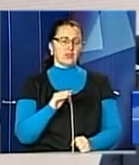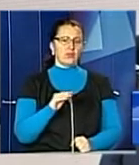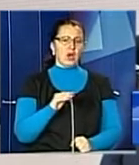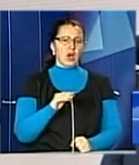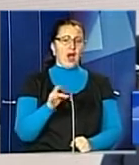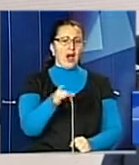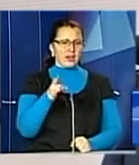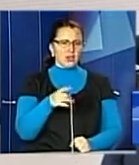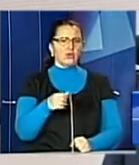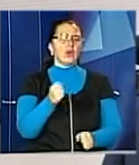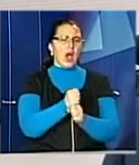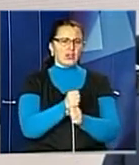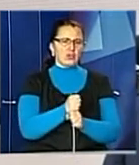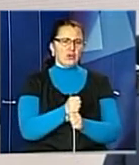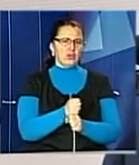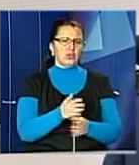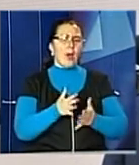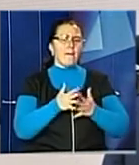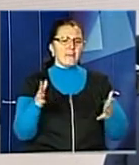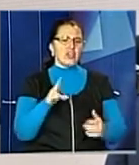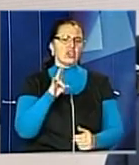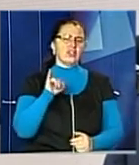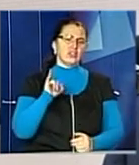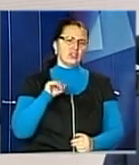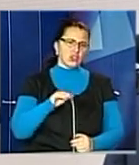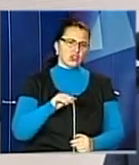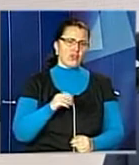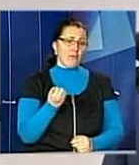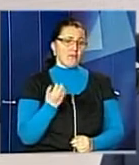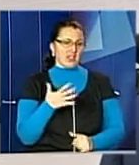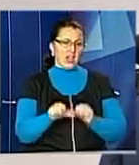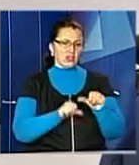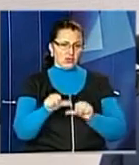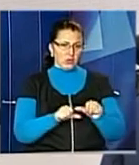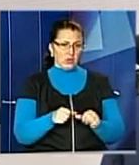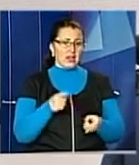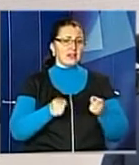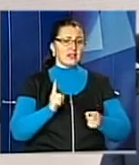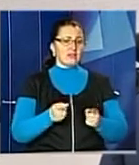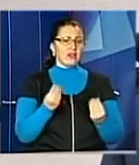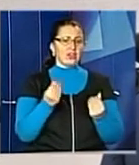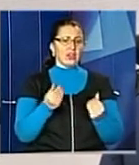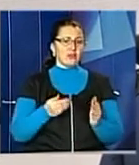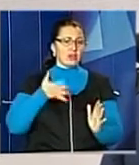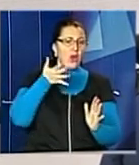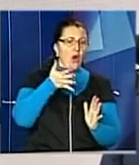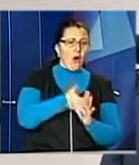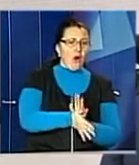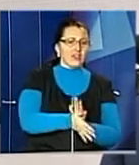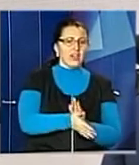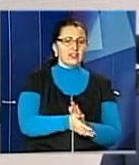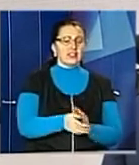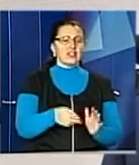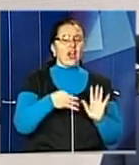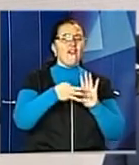на порядок більше, ніж в 2015 році, насправді капіталовкладення становлять 8%